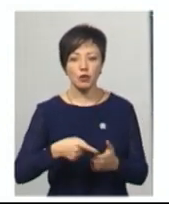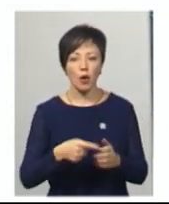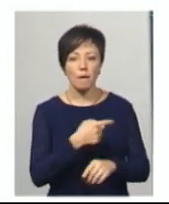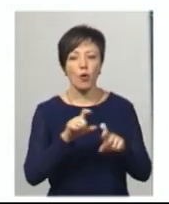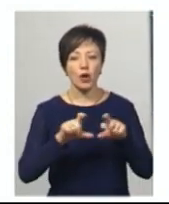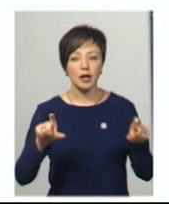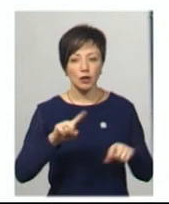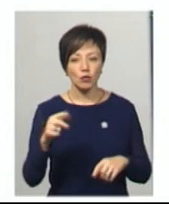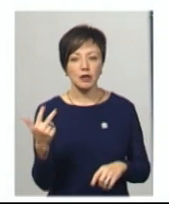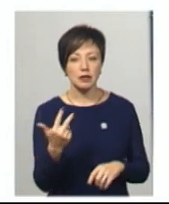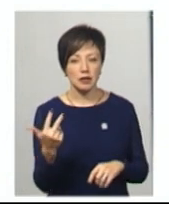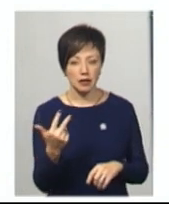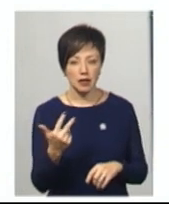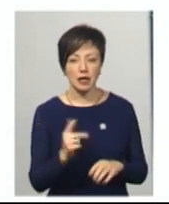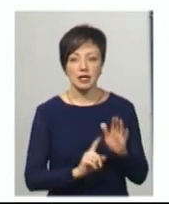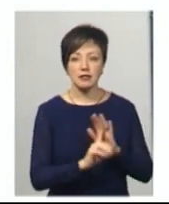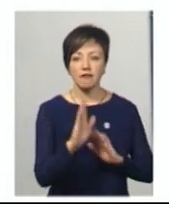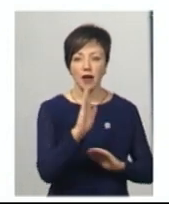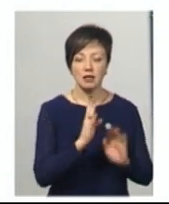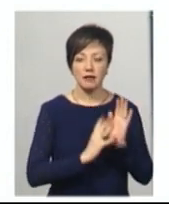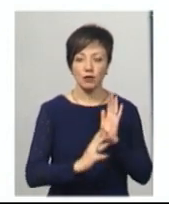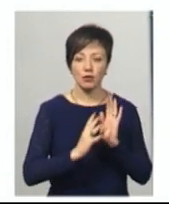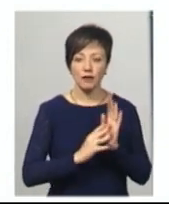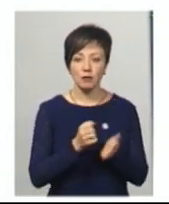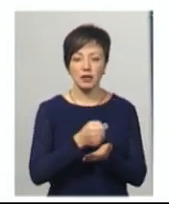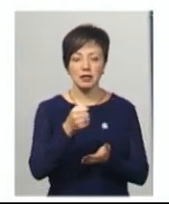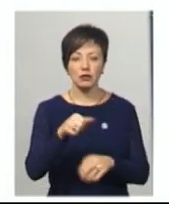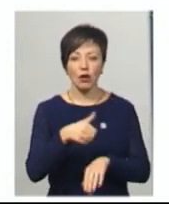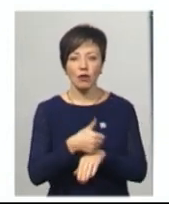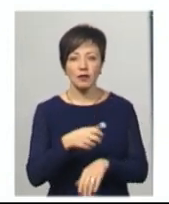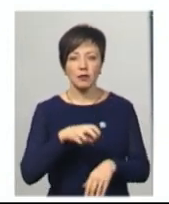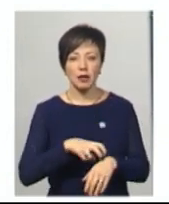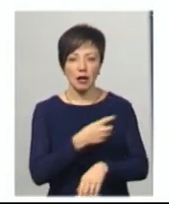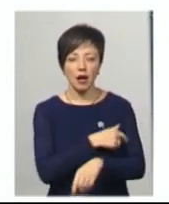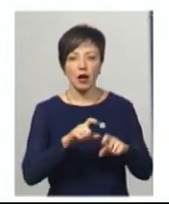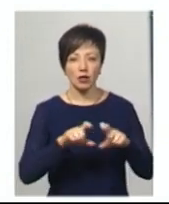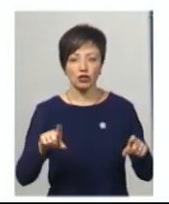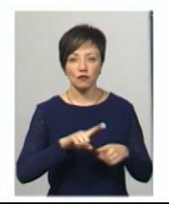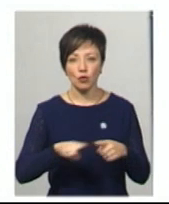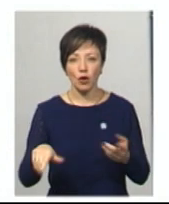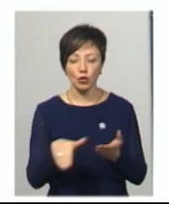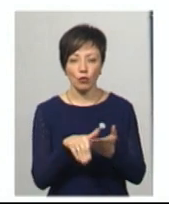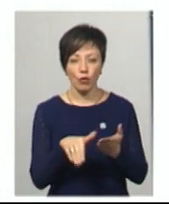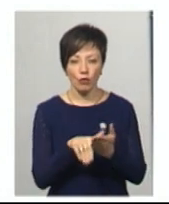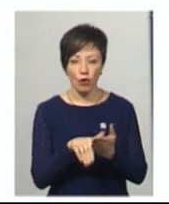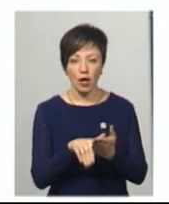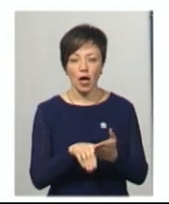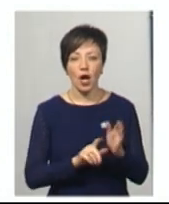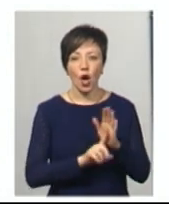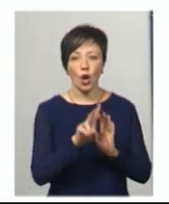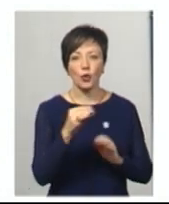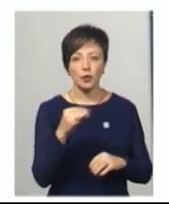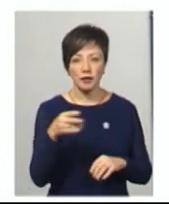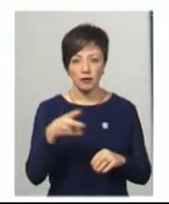поліклініки номер 3. З вересня 99-го призначений головним лікарем лікарні швидкої медичної допомоги. З лютого